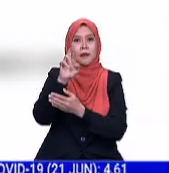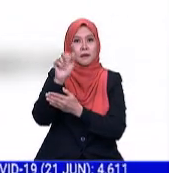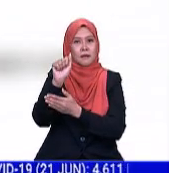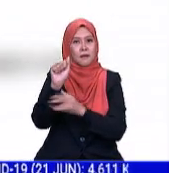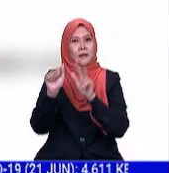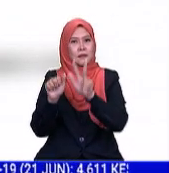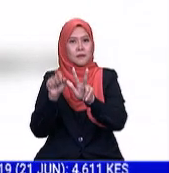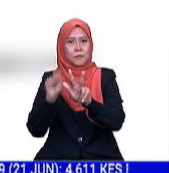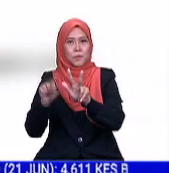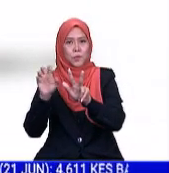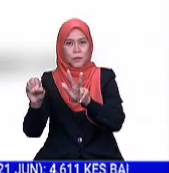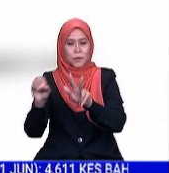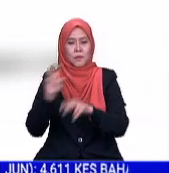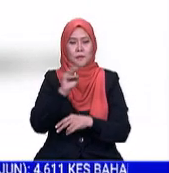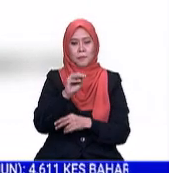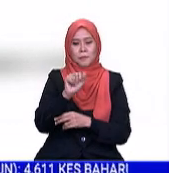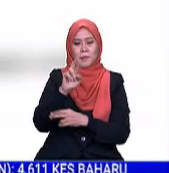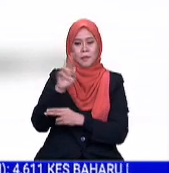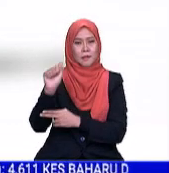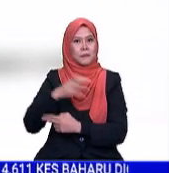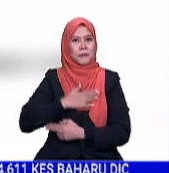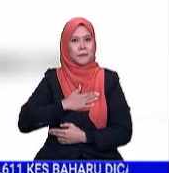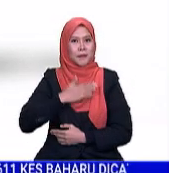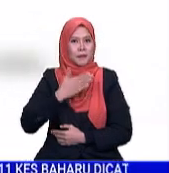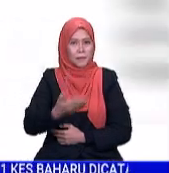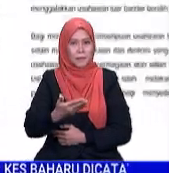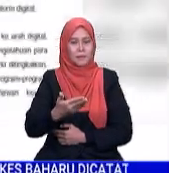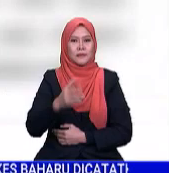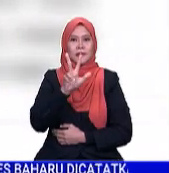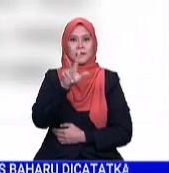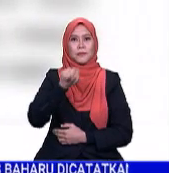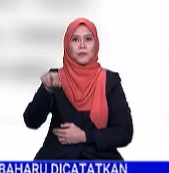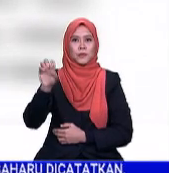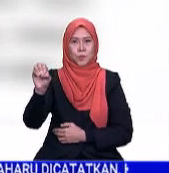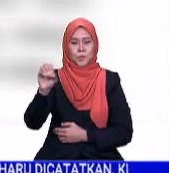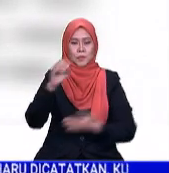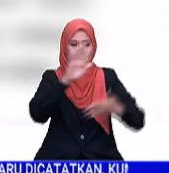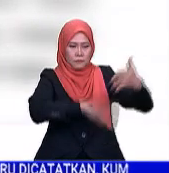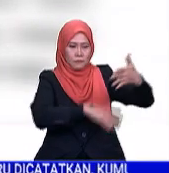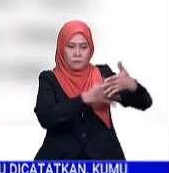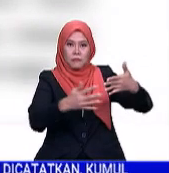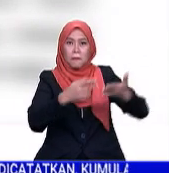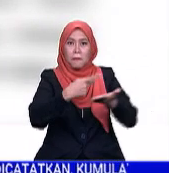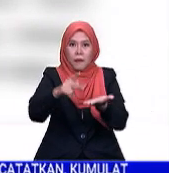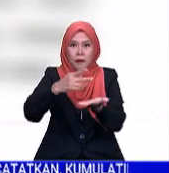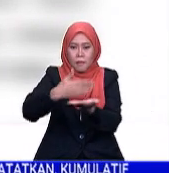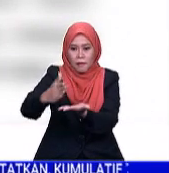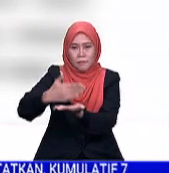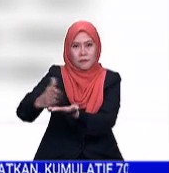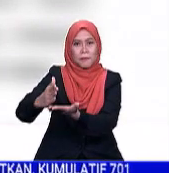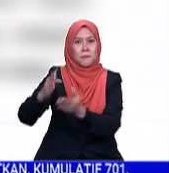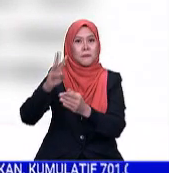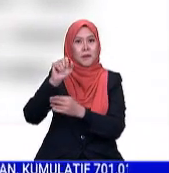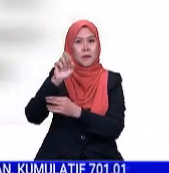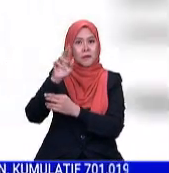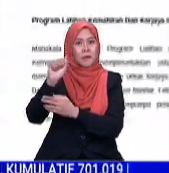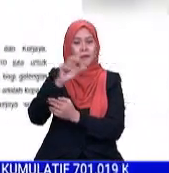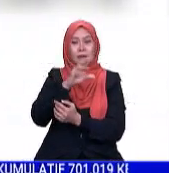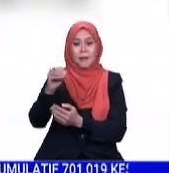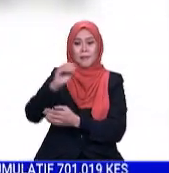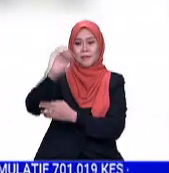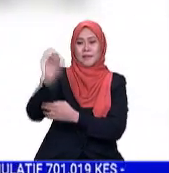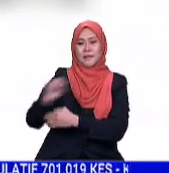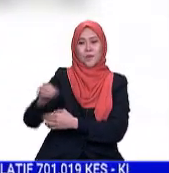iaitu program Mara Prihatin Peace of Mind 3.0, penjadualan semula bayaran balik pembiayaan Mara dan diskaun